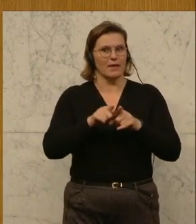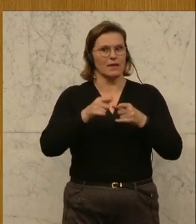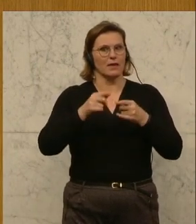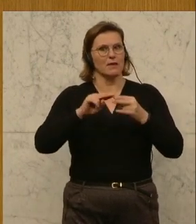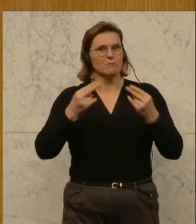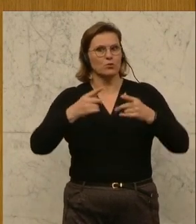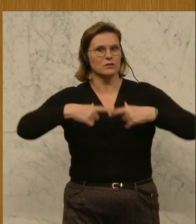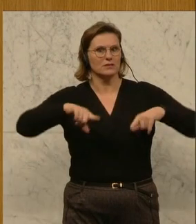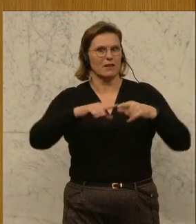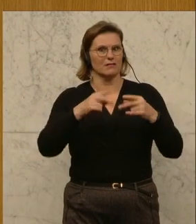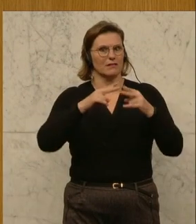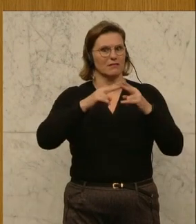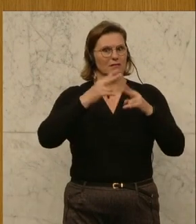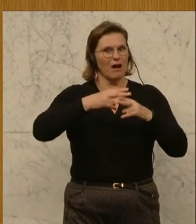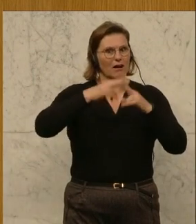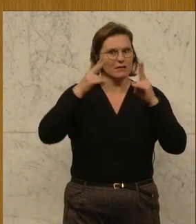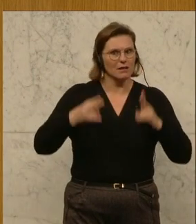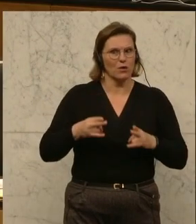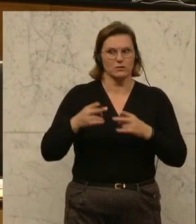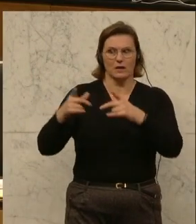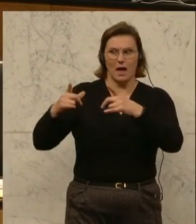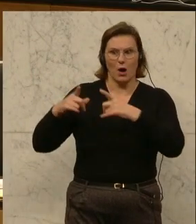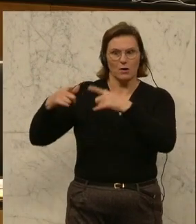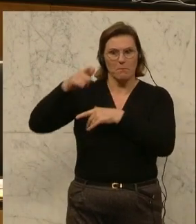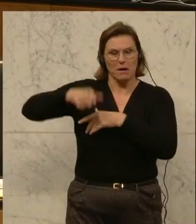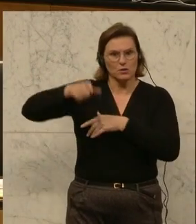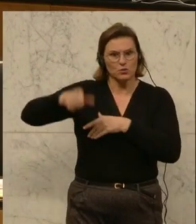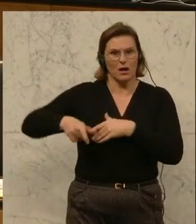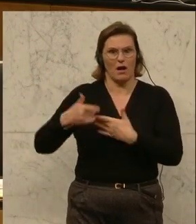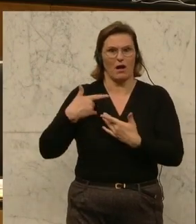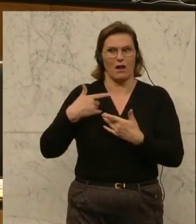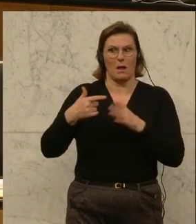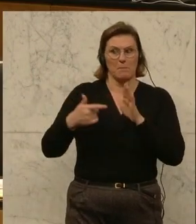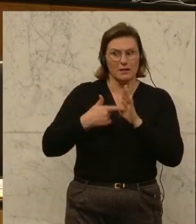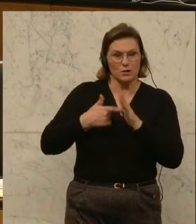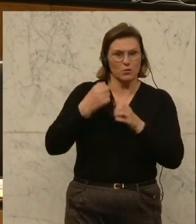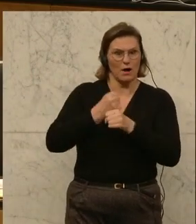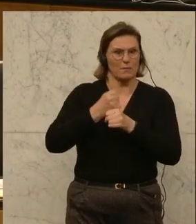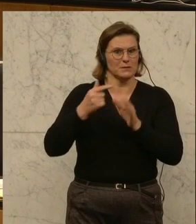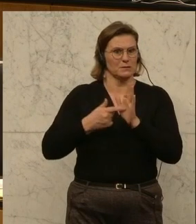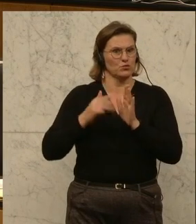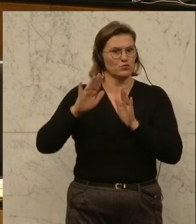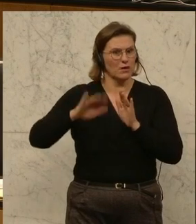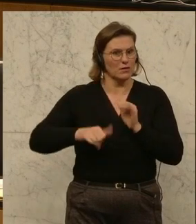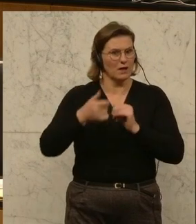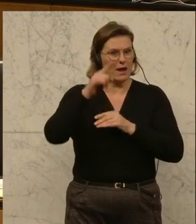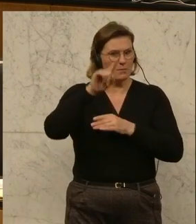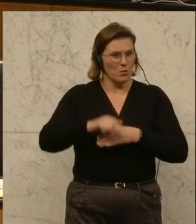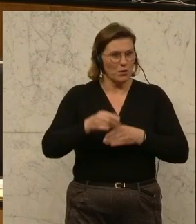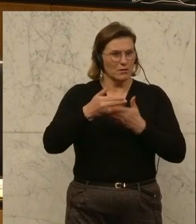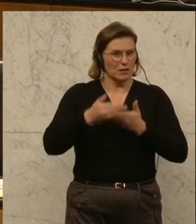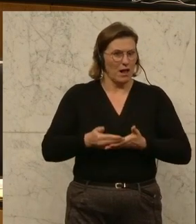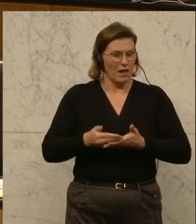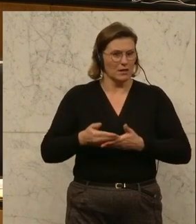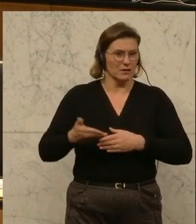Krankenhäusern greifen auf Leihpersonal zurück, haben oft schlechtere Arbeitnehmerbedingungen etc. Ein Monatsgehalt mehr